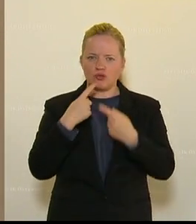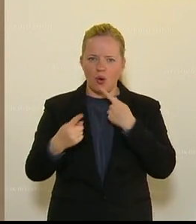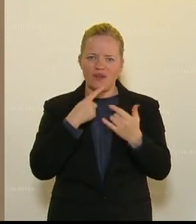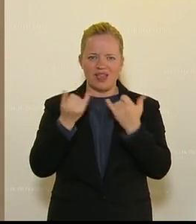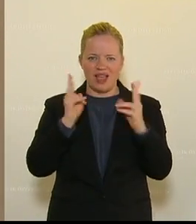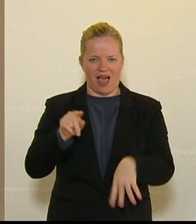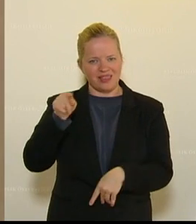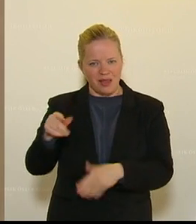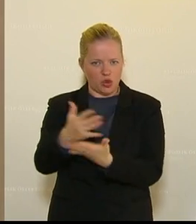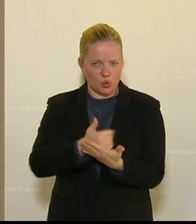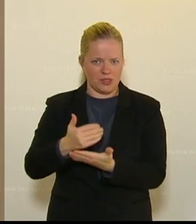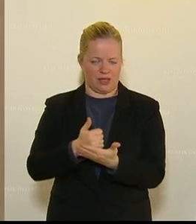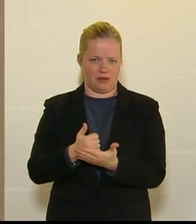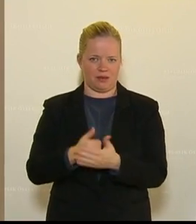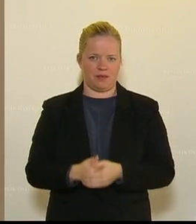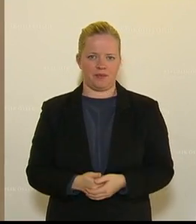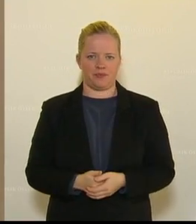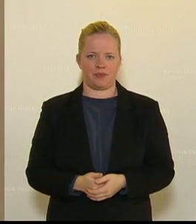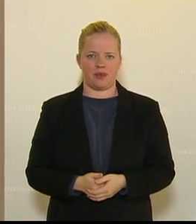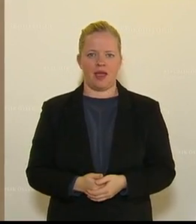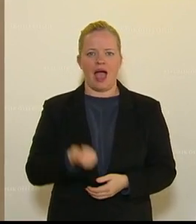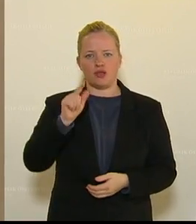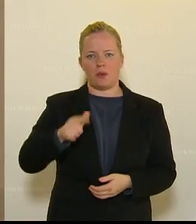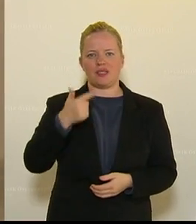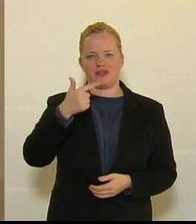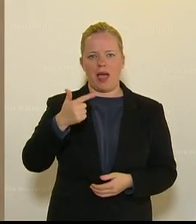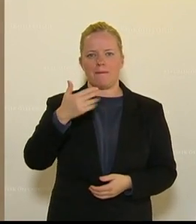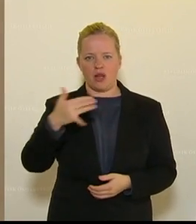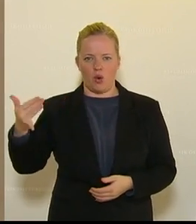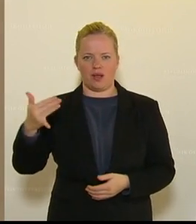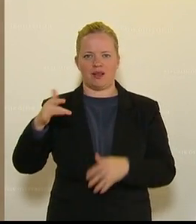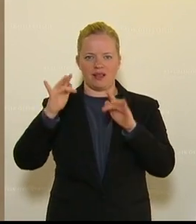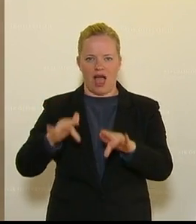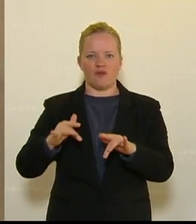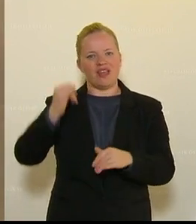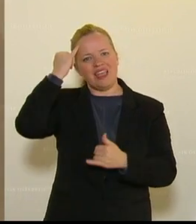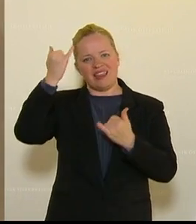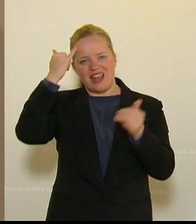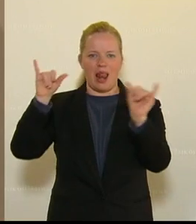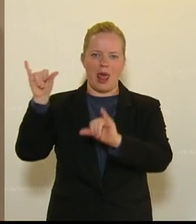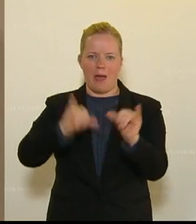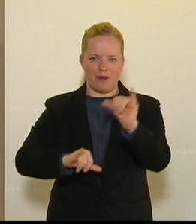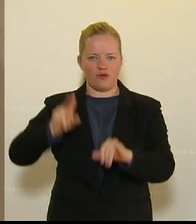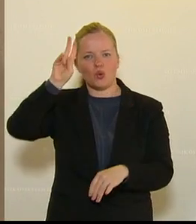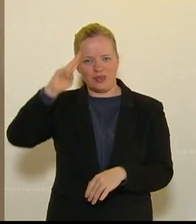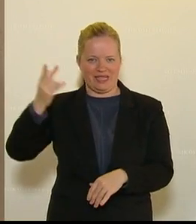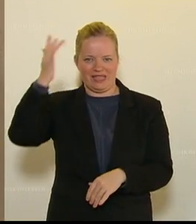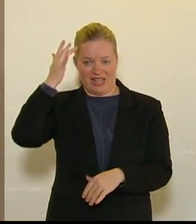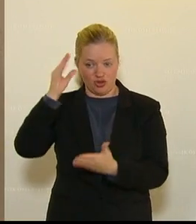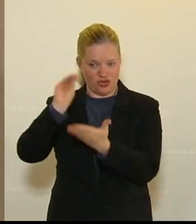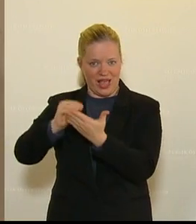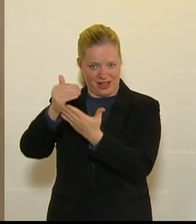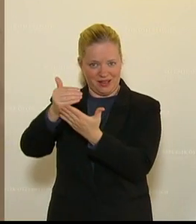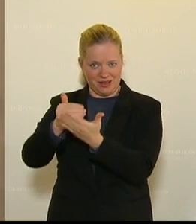werden. Ich habe auch gesehen, 1,2 Millionen sind für ein Ideenleib, für die Künstliche Intelligenz vorgesehen. Aber wir alle, ja,